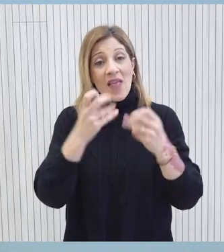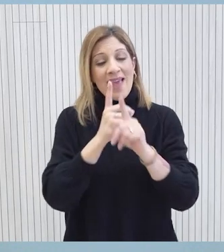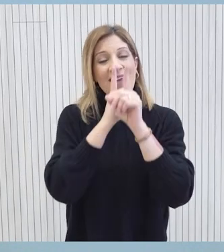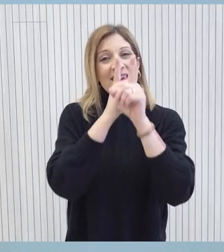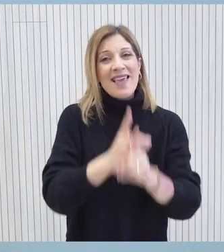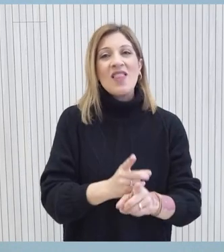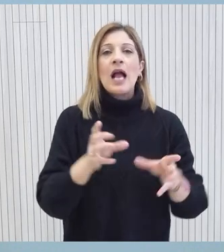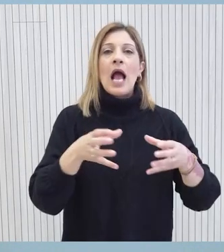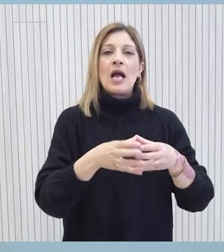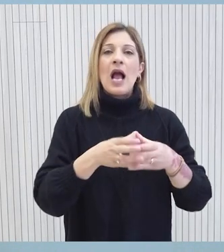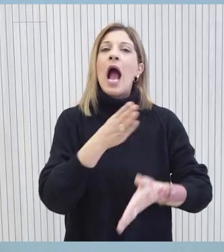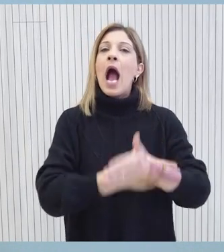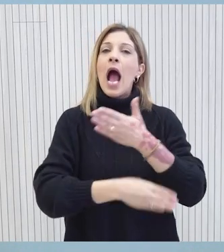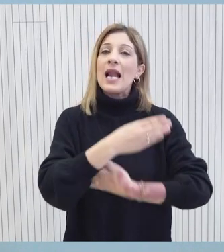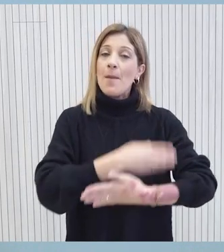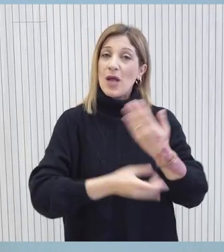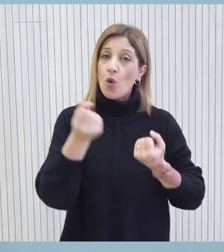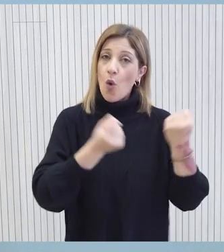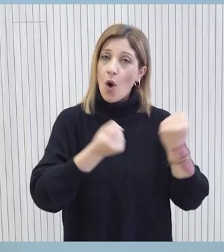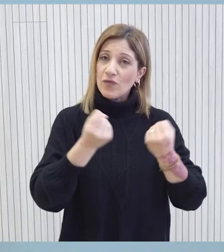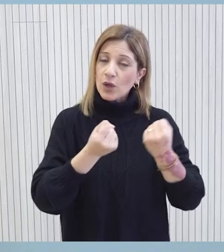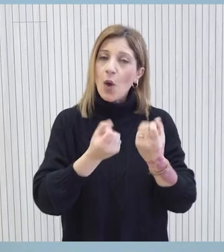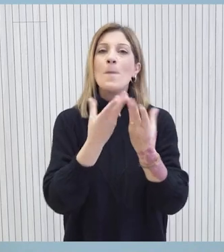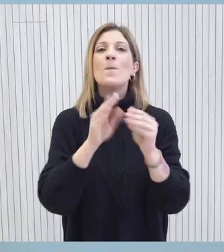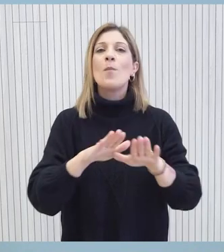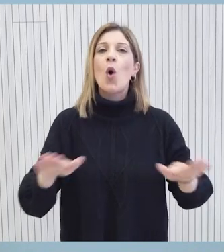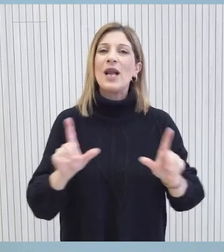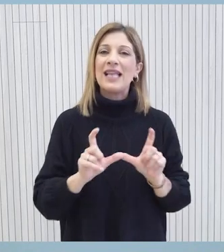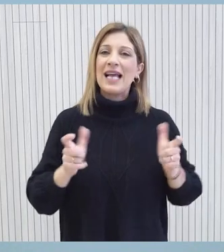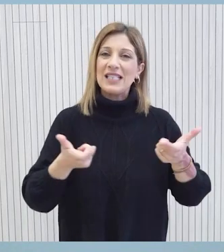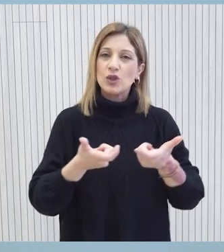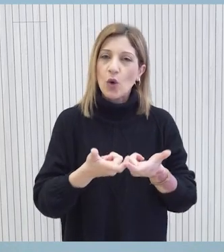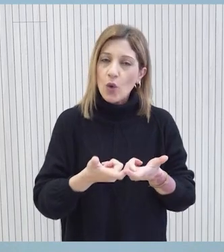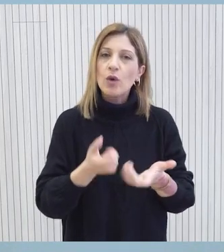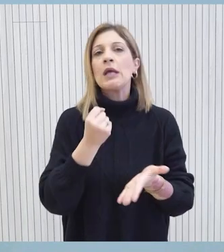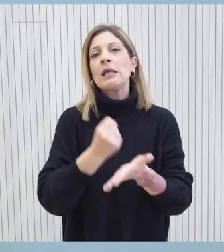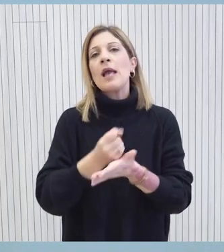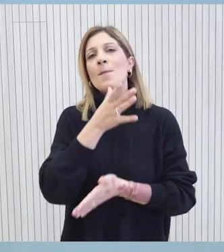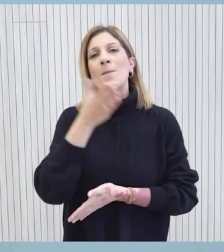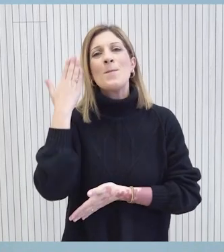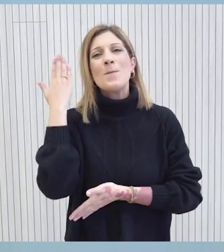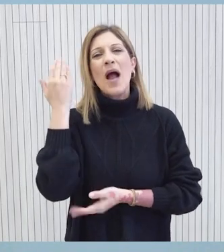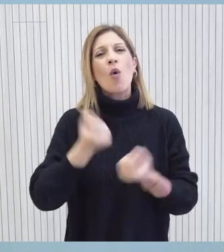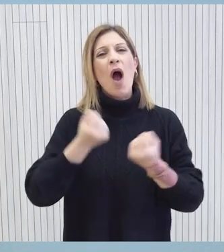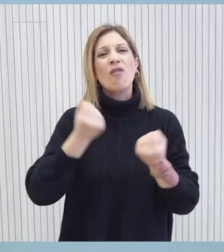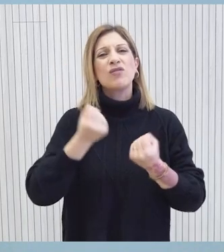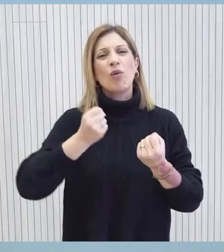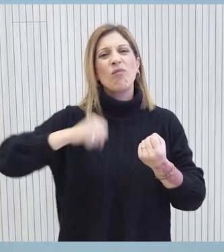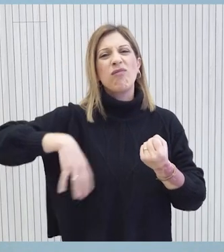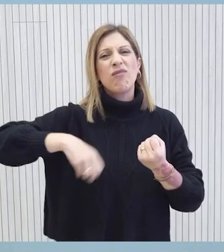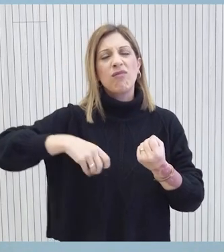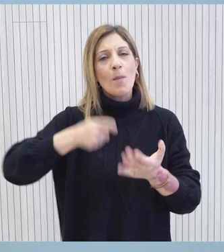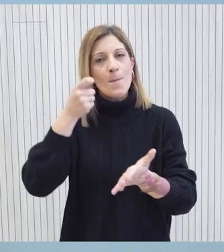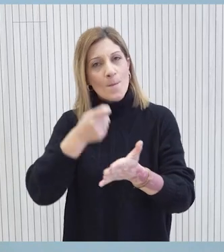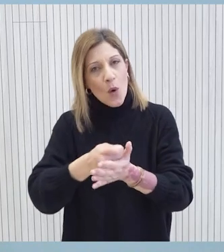κατηγορίες για δικαιούχους αναπηρικού οχήματος και για πολίτερες οικογένειες, τόσο για απόσυρση παλαιού ρηπογόνου οχήματος και αγορά